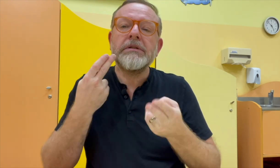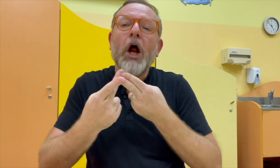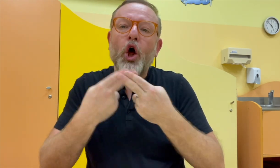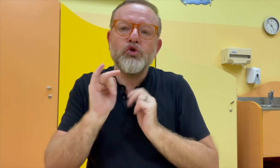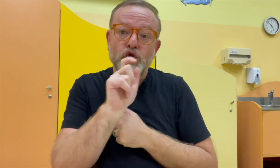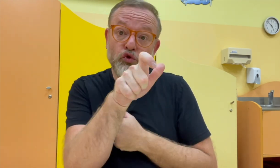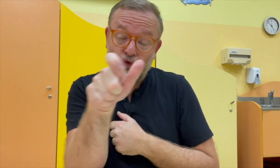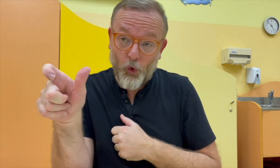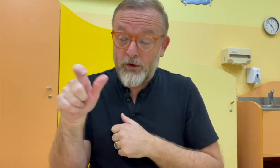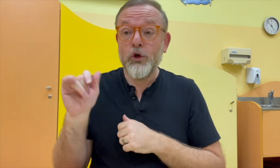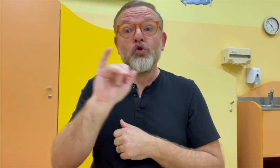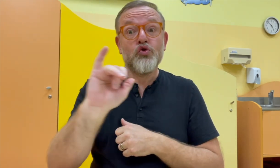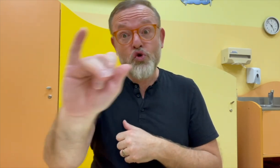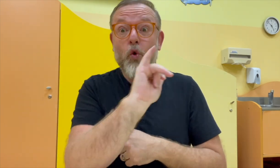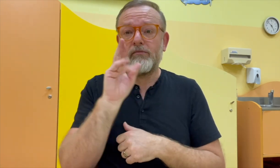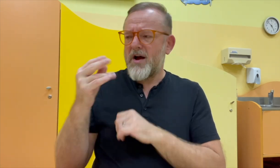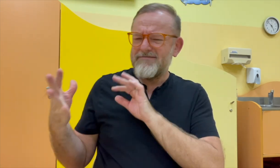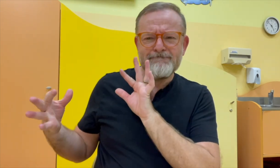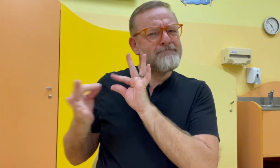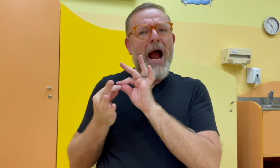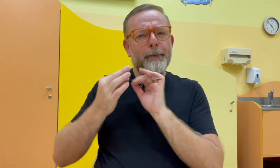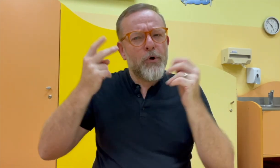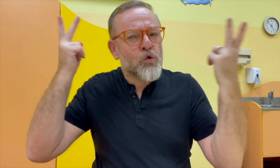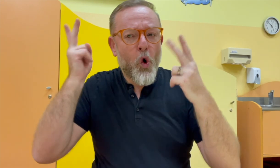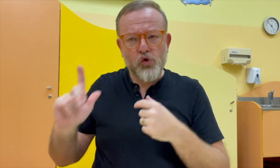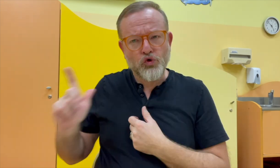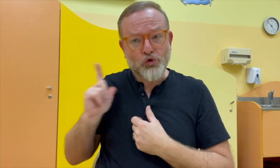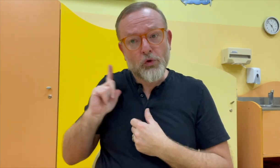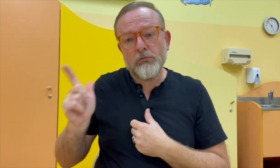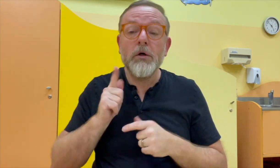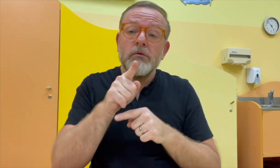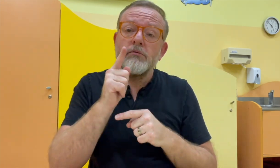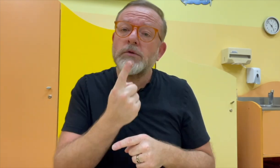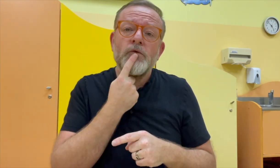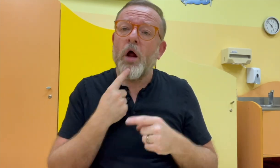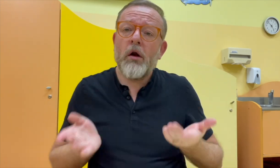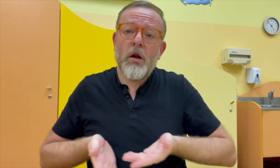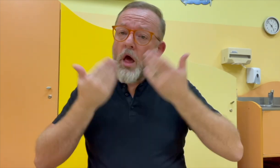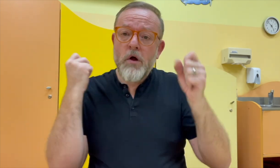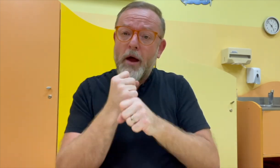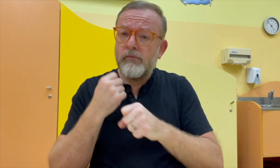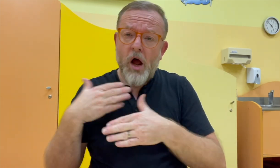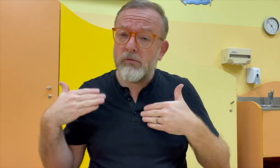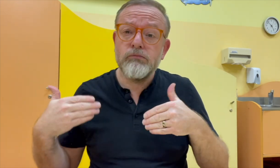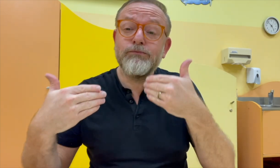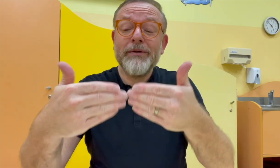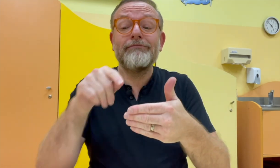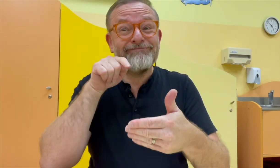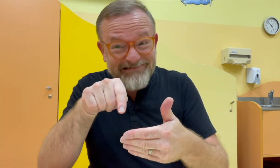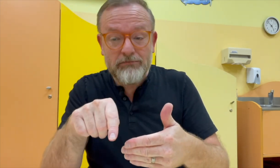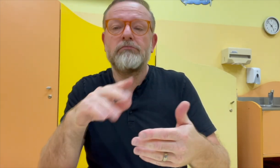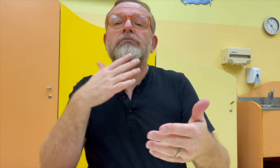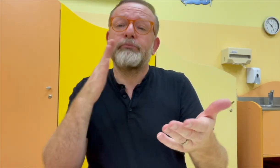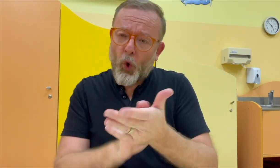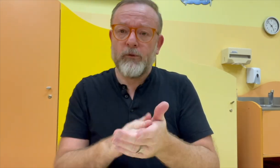komunikace byla snadná. A záleží, s kým spolupracujete. Někdo opravdu, někým si rozumíte a pak ta spolupráce je